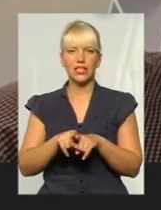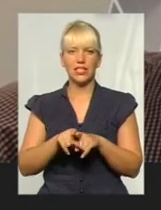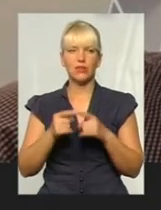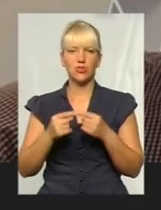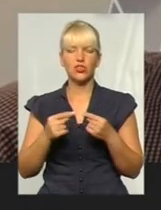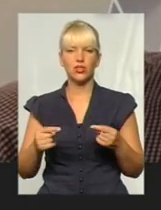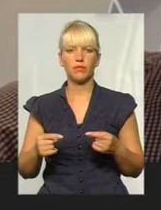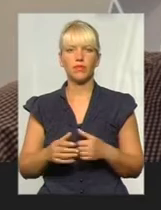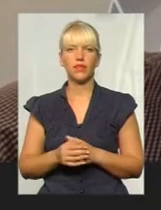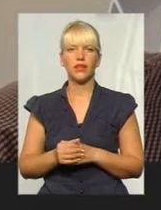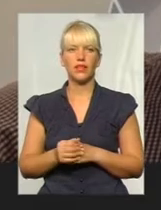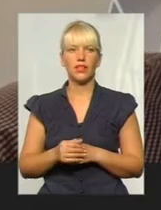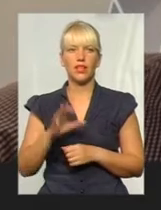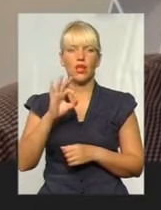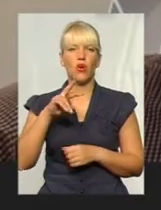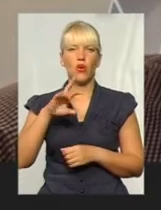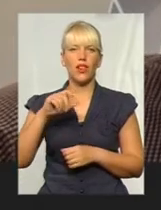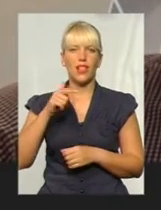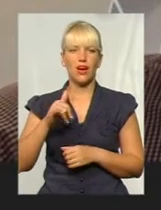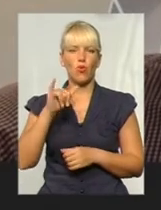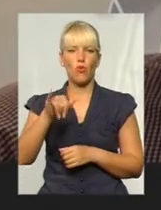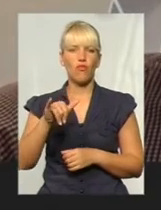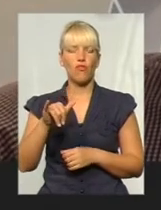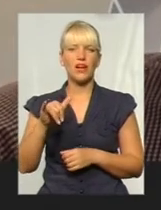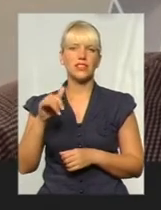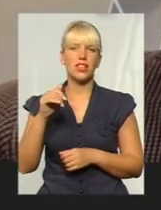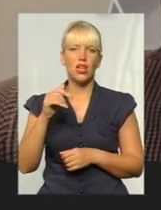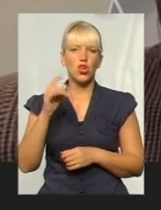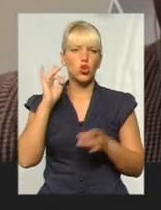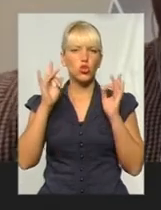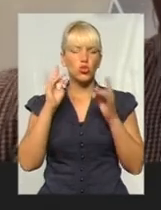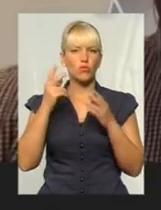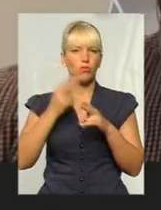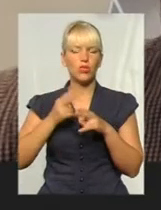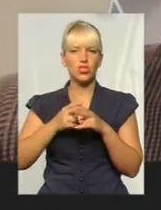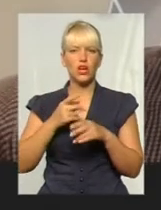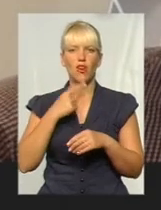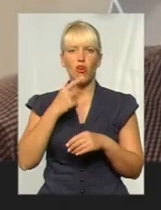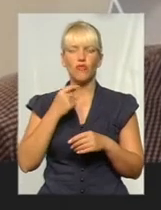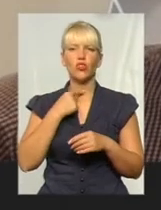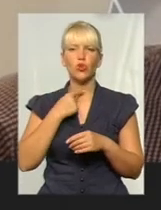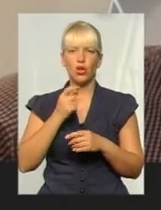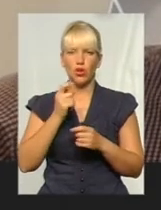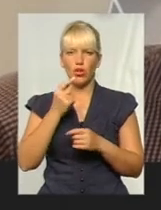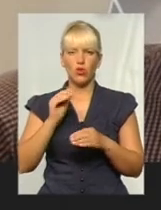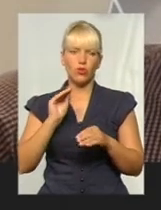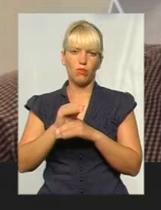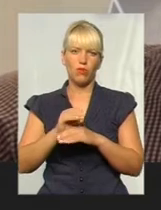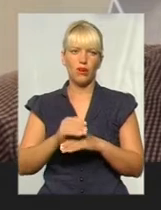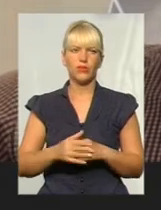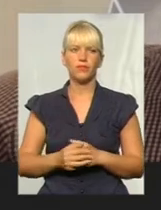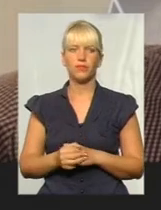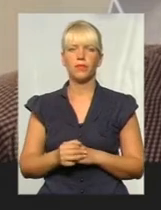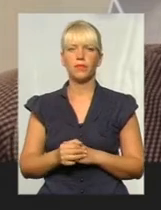Пане Олег, у вас там шум на задньому фоні, то говоріть трошечки голосніше, щоб ви вас краще чули. Так, ну